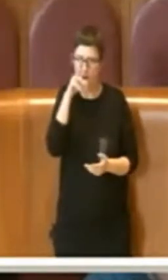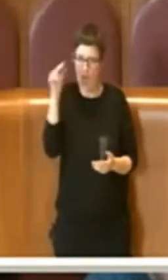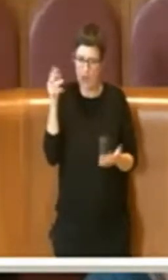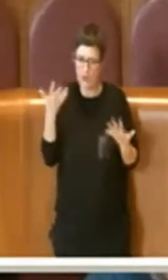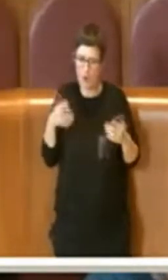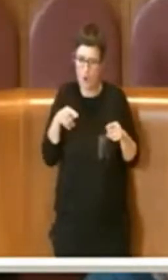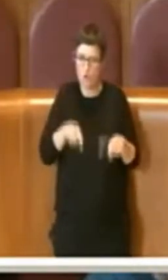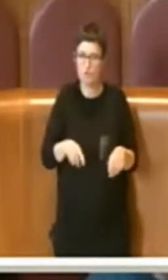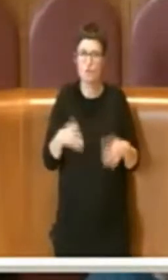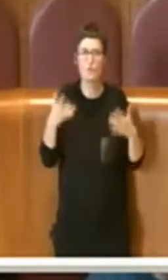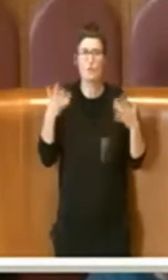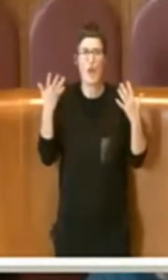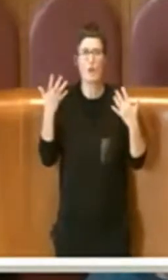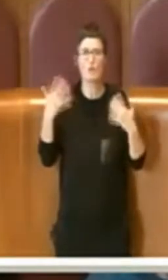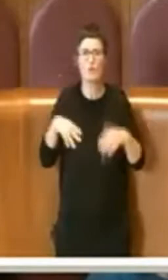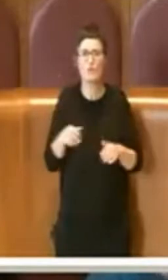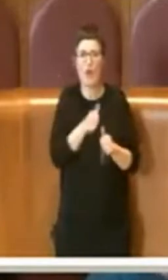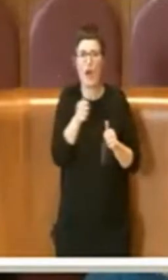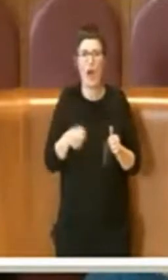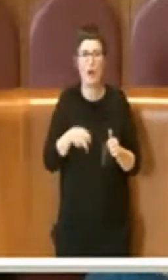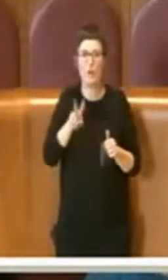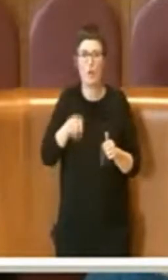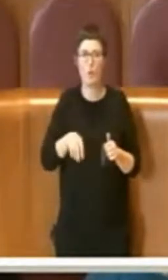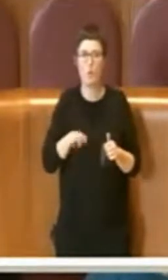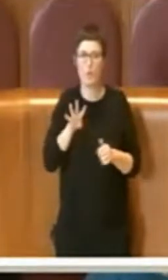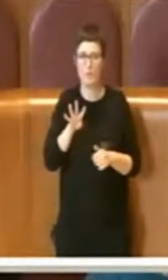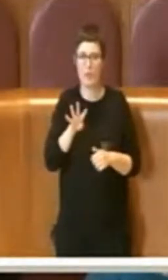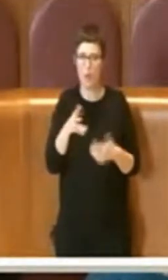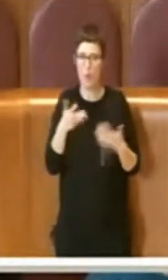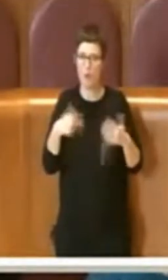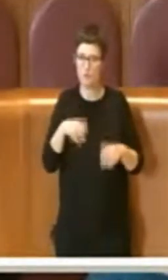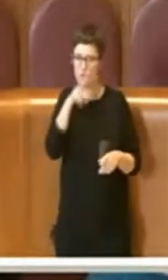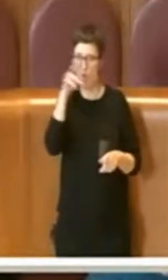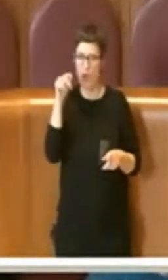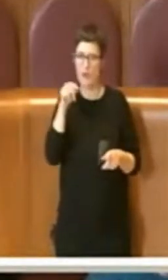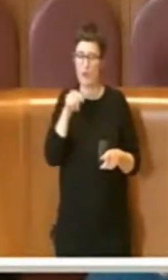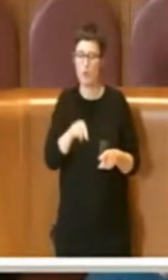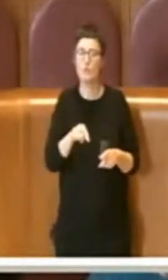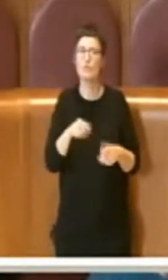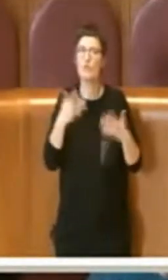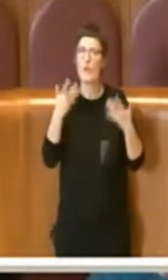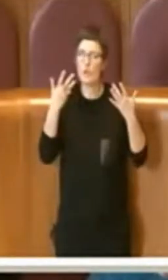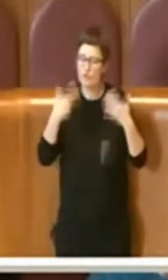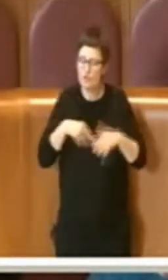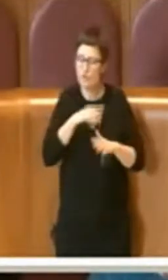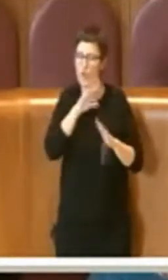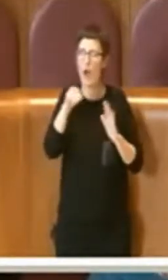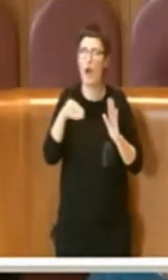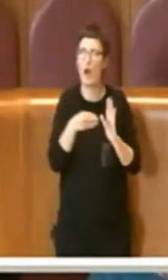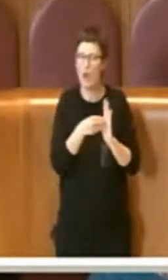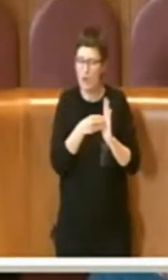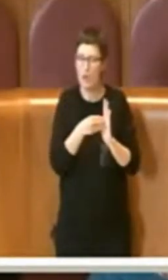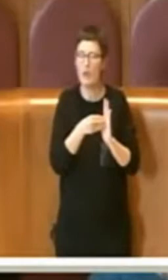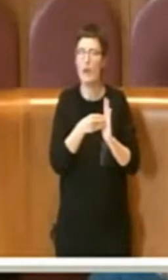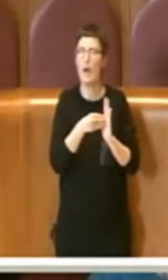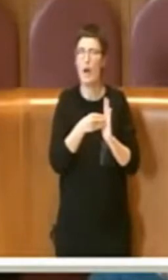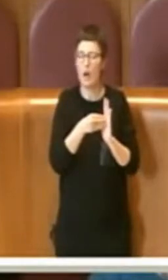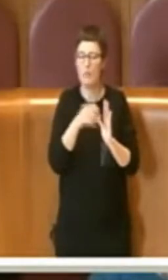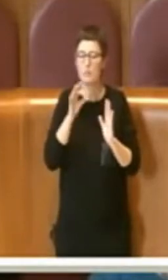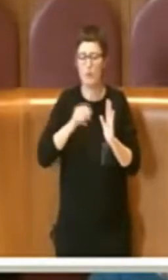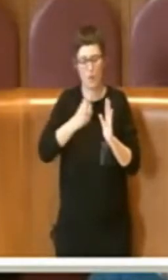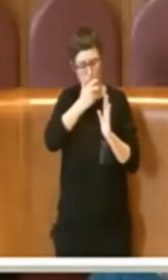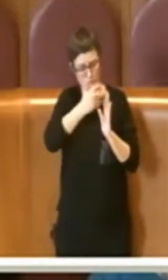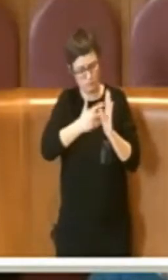2004 e ampiamente inserita nel novero, se possiamo dire, degli eventi